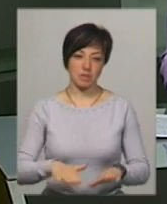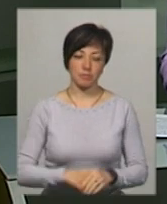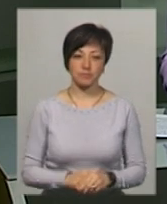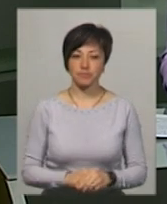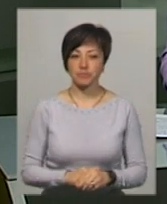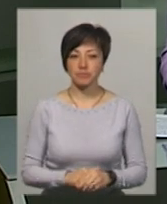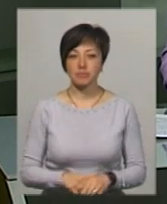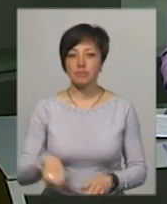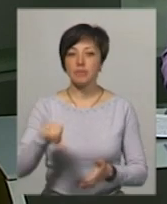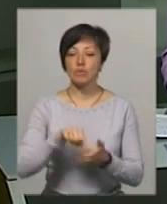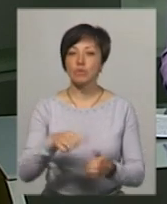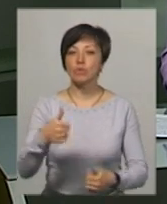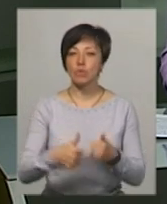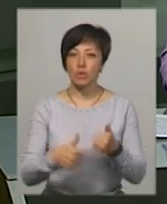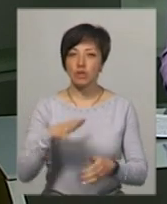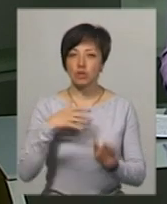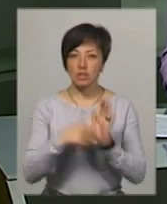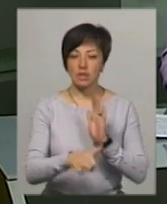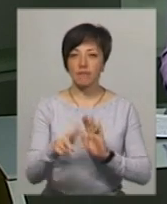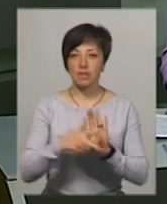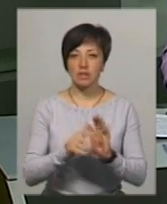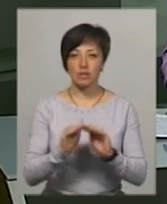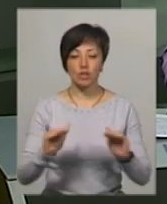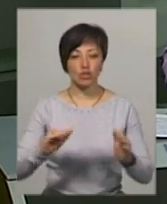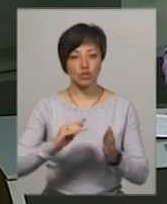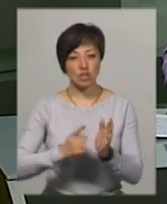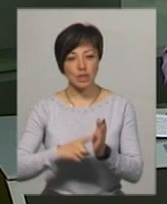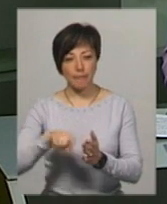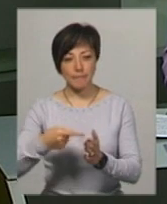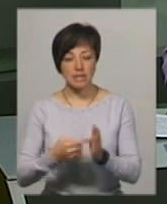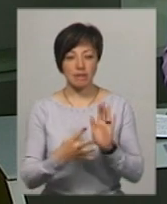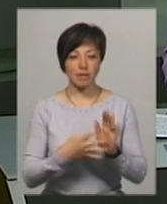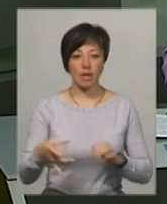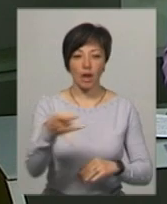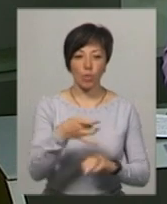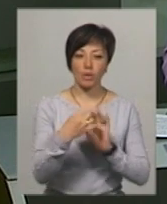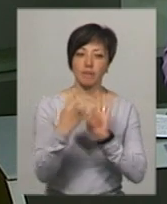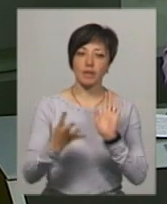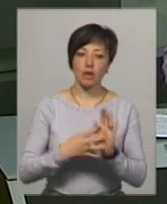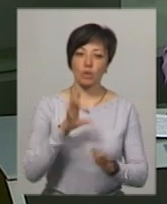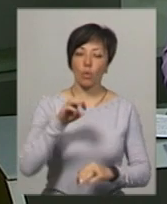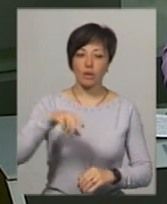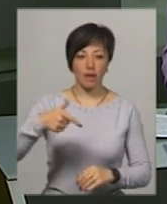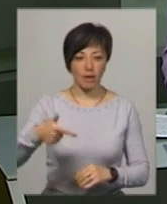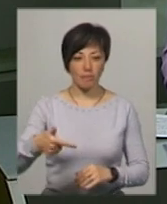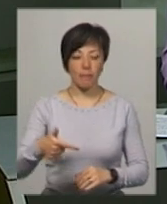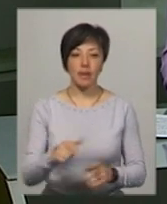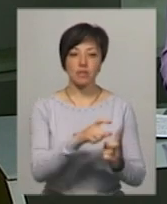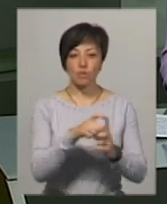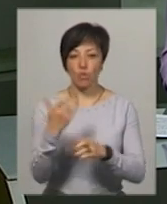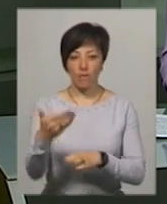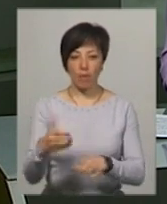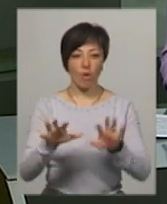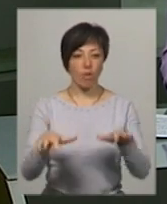Нагадаю, участь у конкурсі брали 68 школярів з 6 міст, 9 районів та 19 ОТГ Хмельниччини. За словами